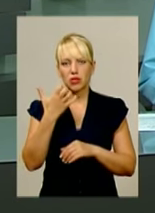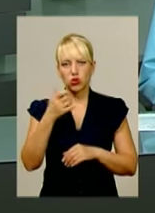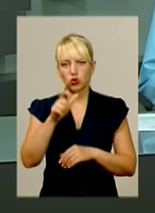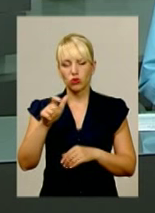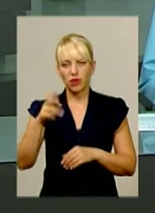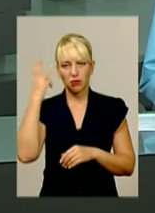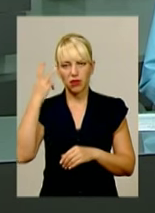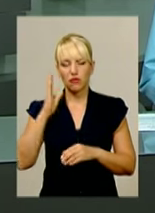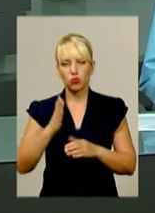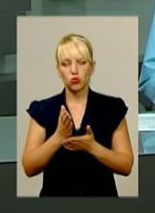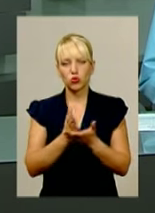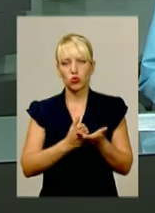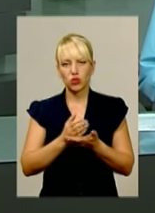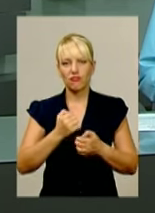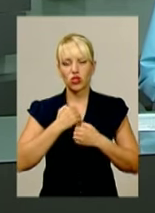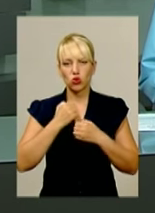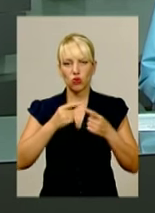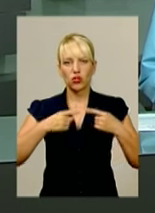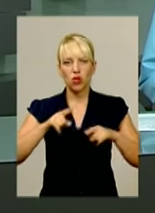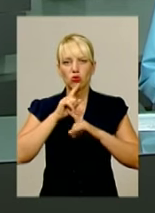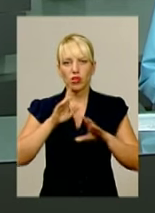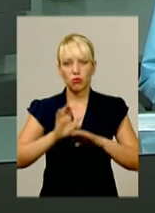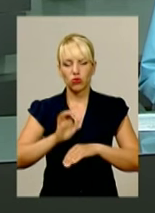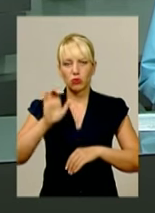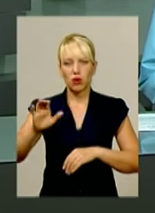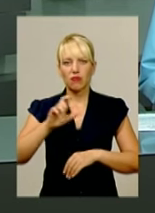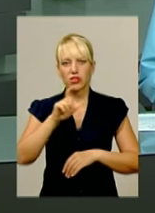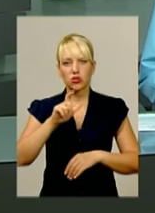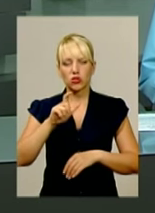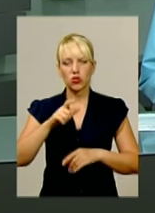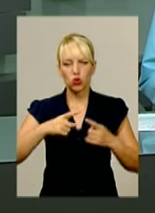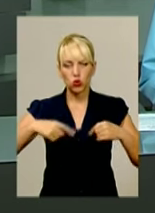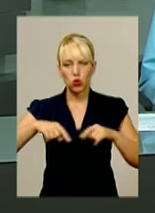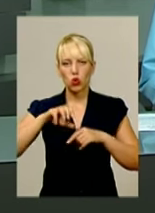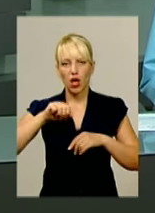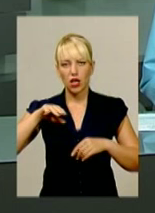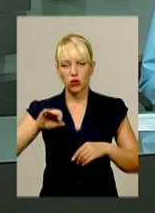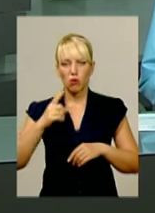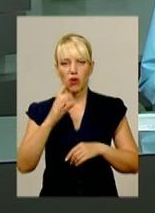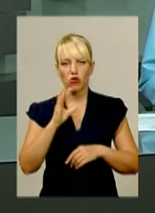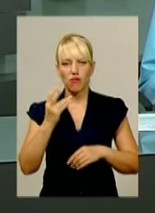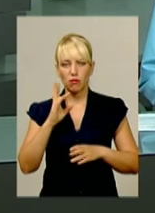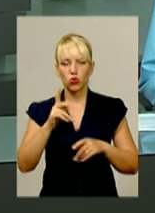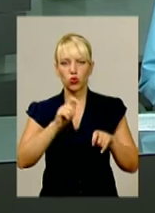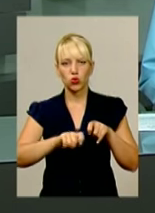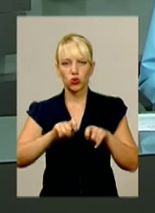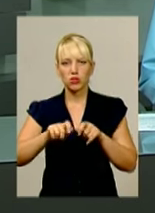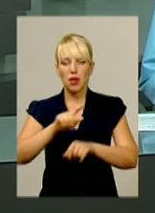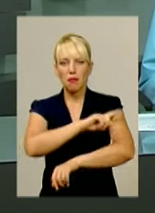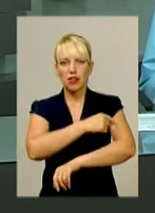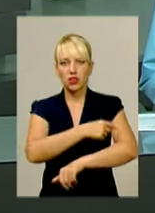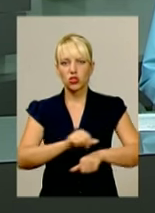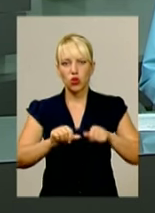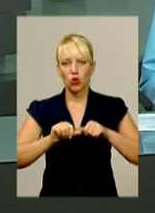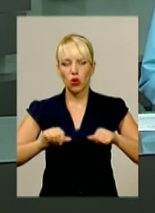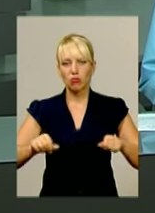служитимуть у військових частинах, але не будуть відправлені в зону бойових дій. З 1 вересня розпочнуться контрольні медичні комісії, а з